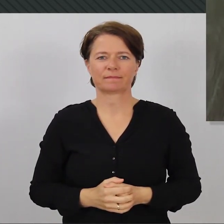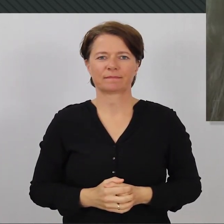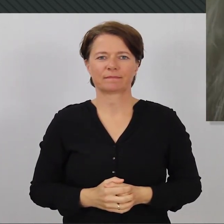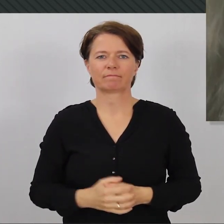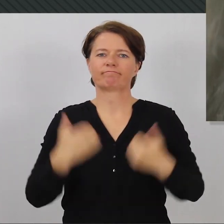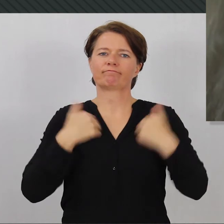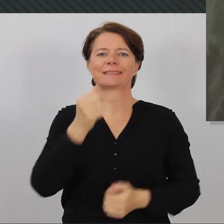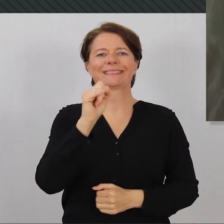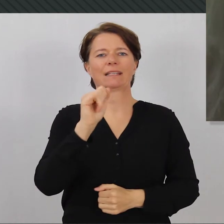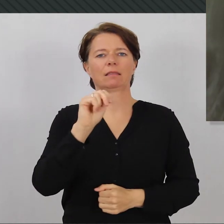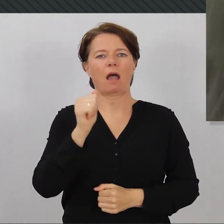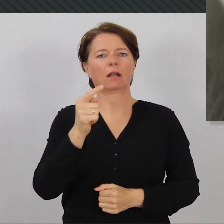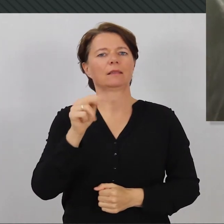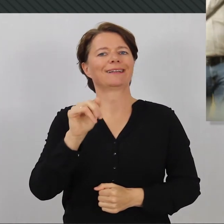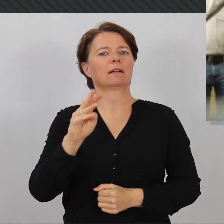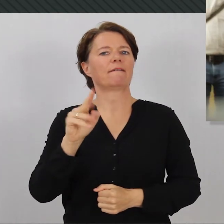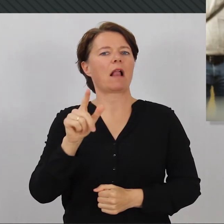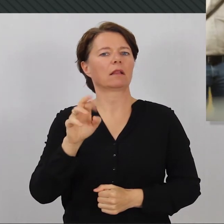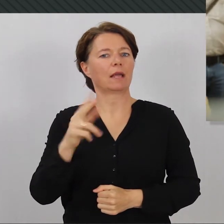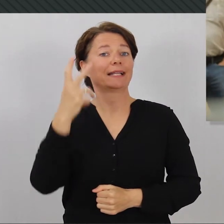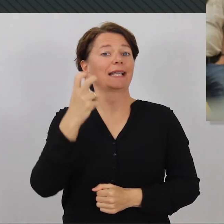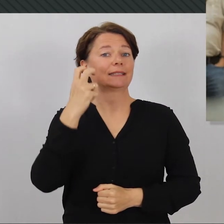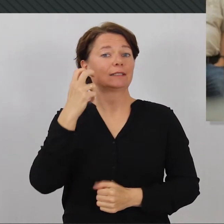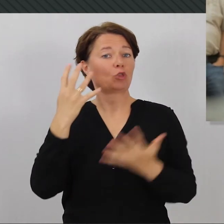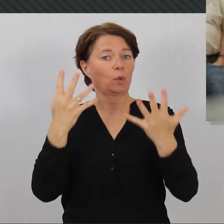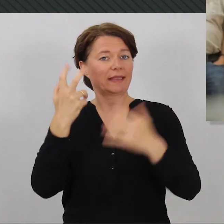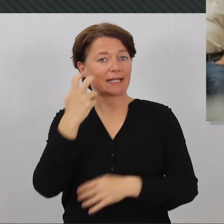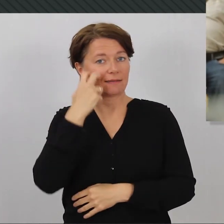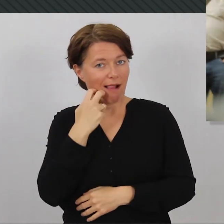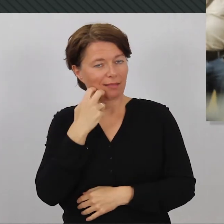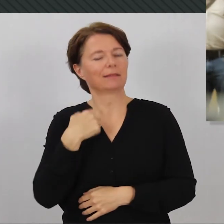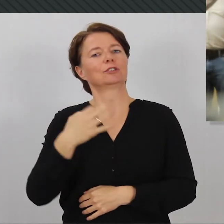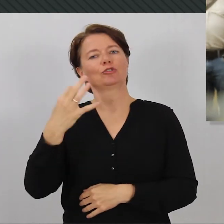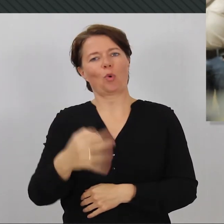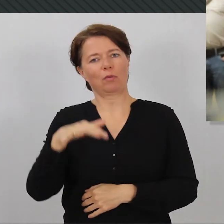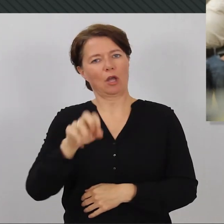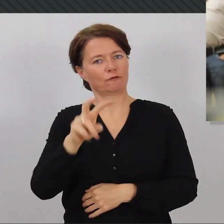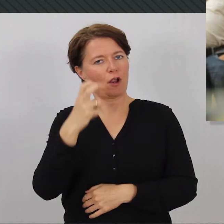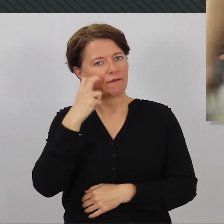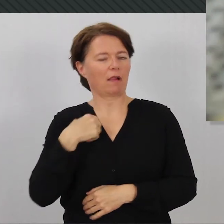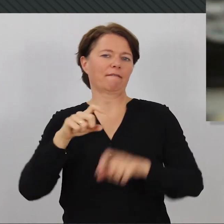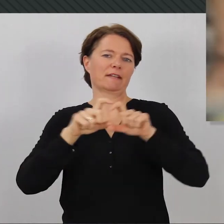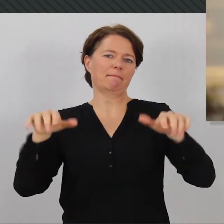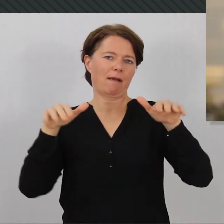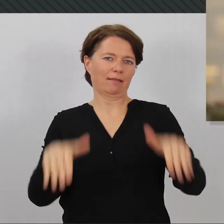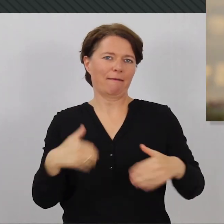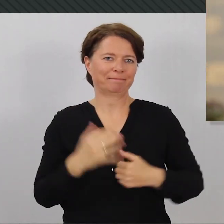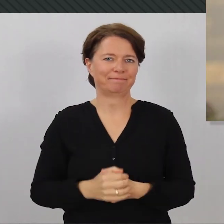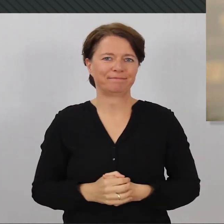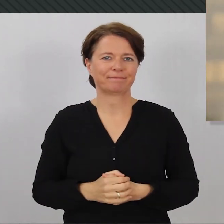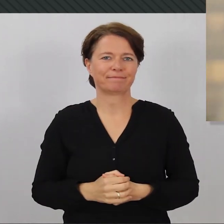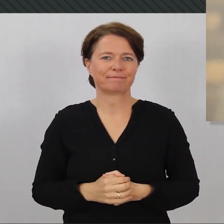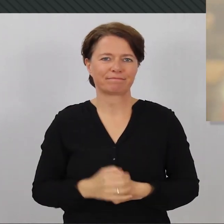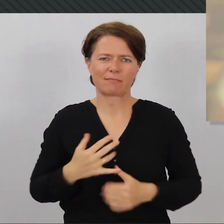Mein Name ist Sina Trinkwad, ich bin 39 Jahre alt, Mutter eines zwölfjährigen Sohnes und Unternehmerin. Vor jetzt